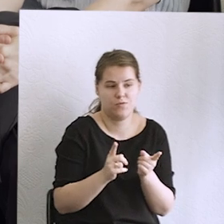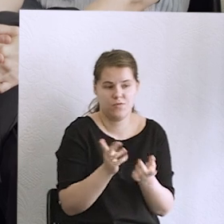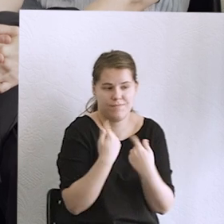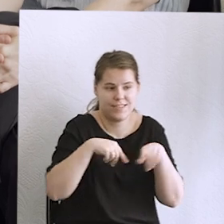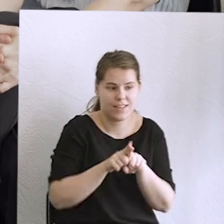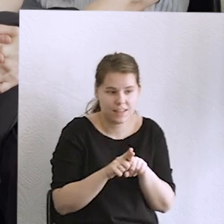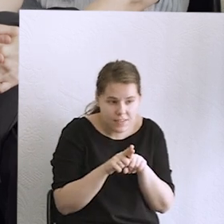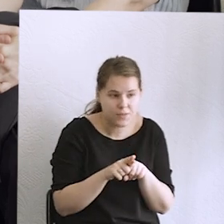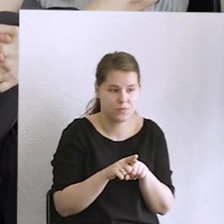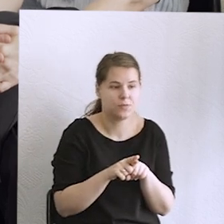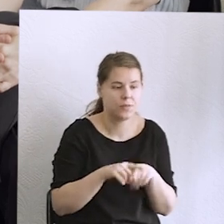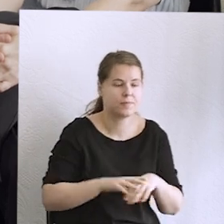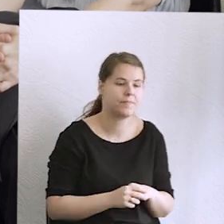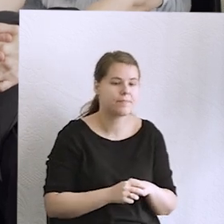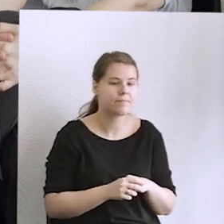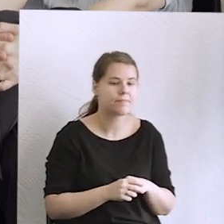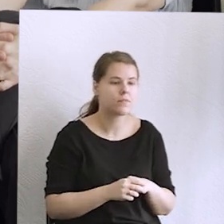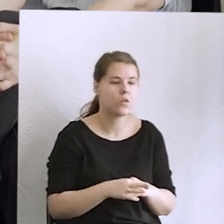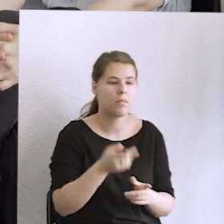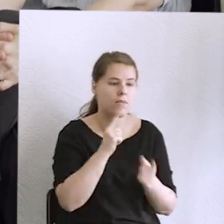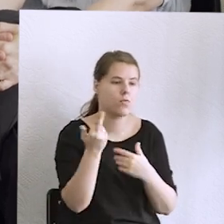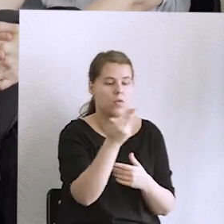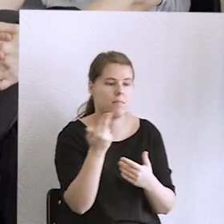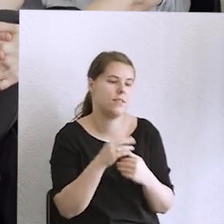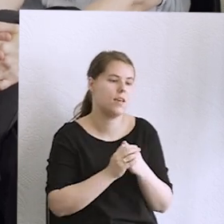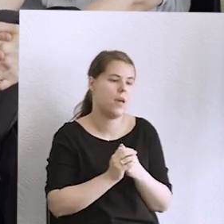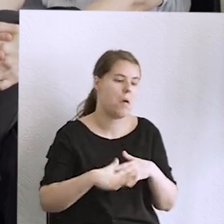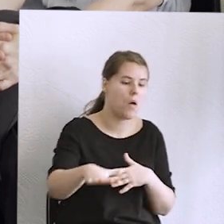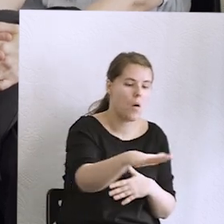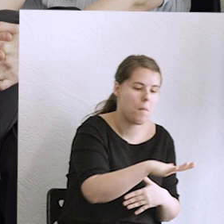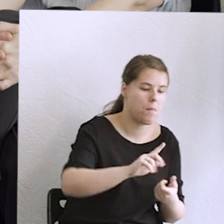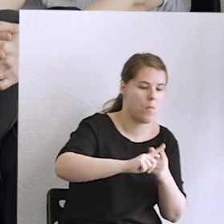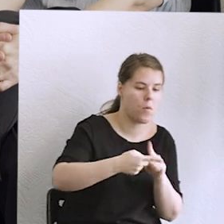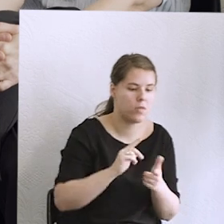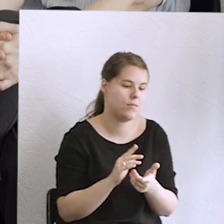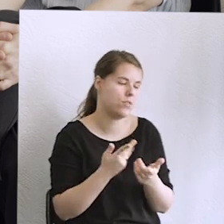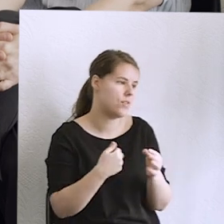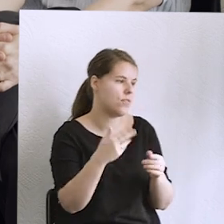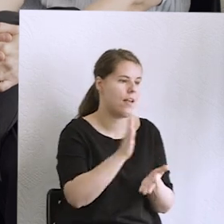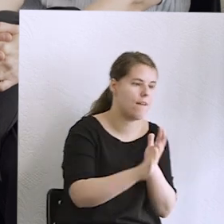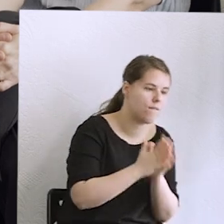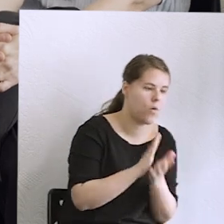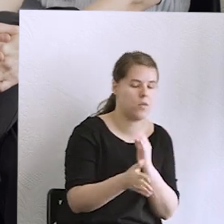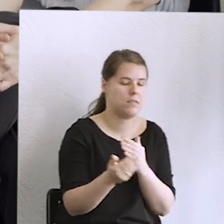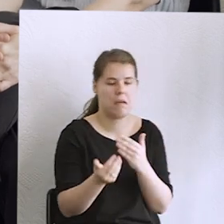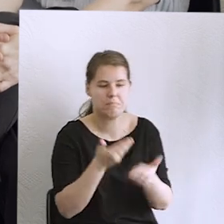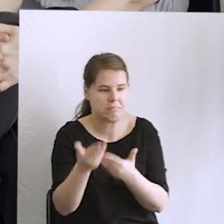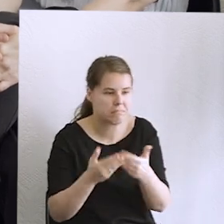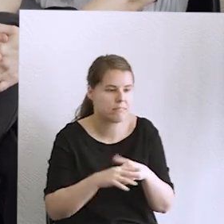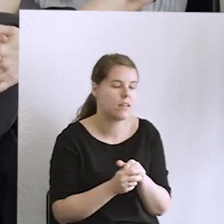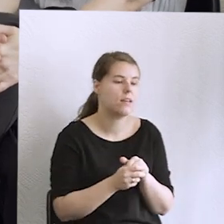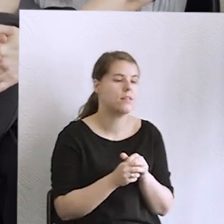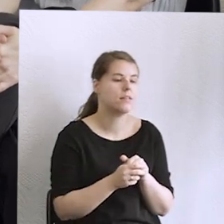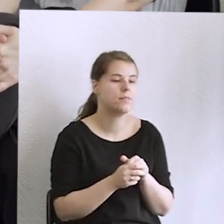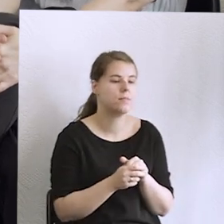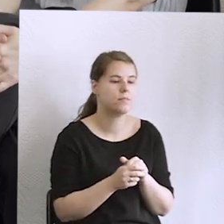właśnie geopolitycznymi, nazwijmy to tak, prawda. Używaciem przemocy, eskalacją wojny i tak dalej. Więc tego wolełoby